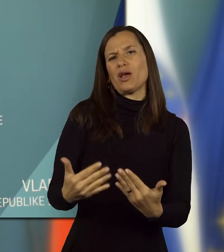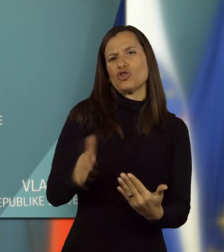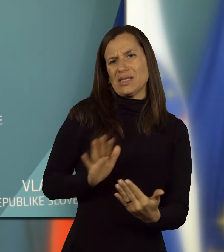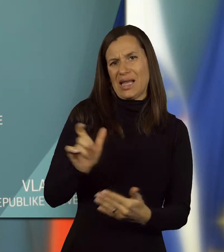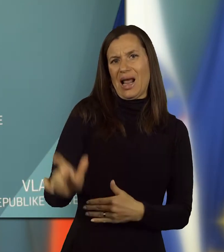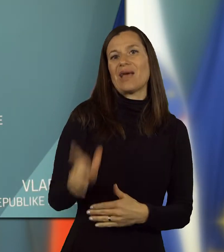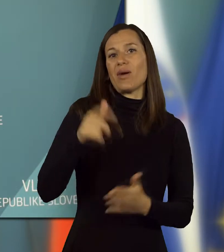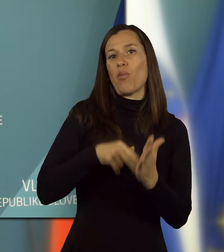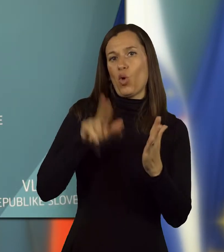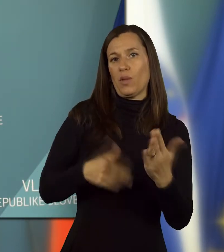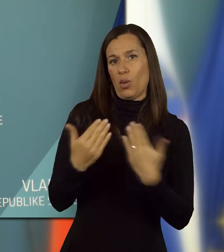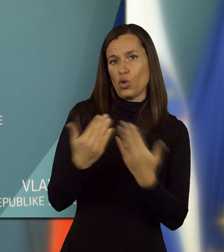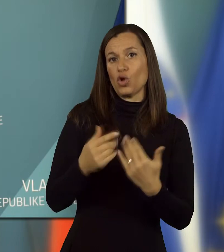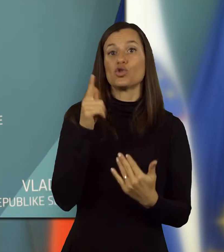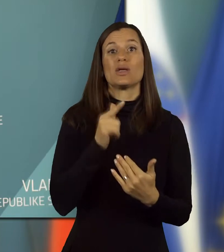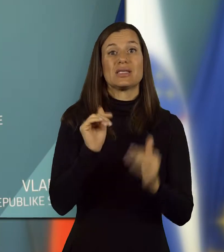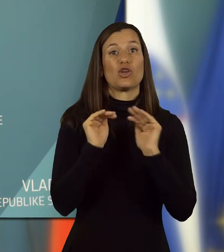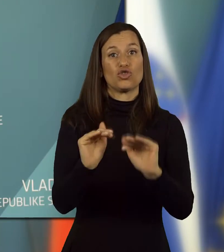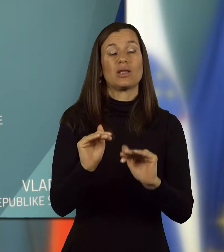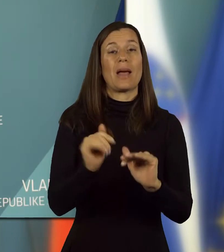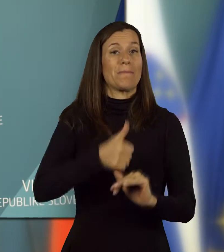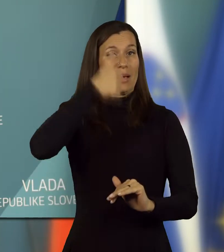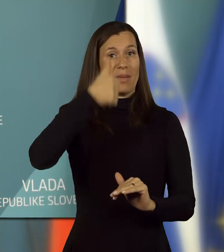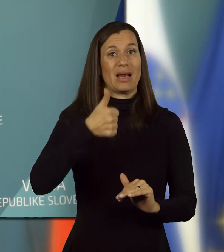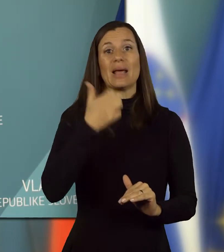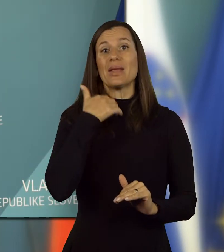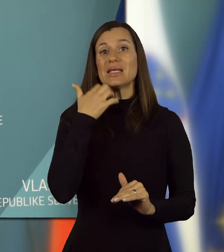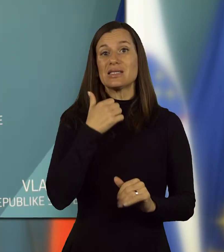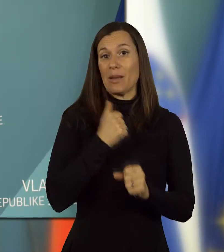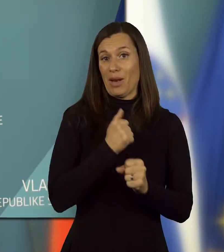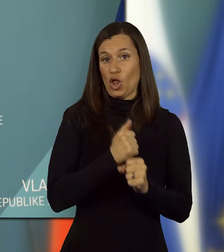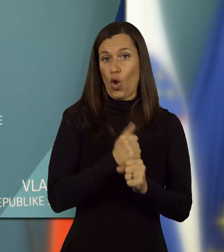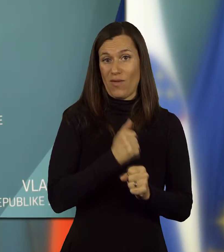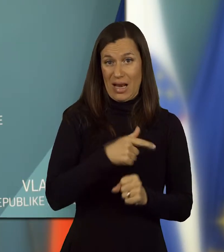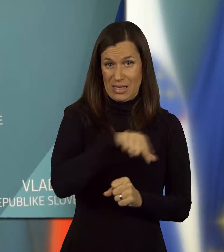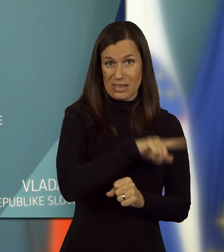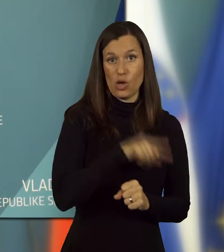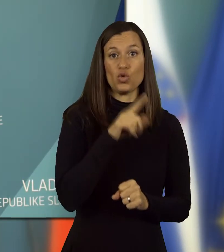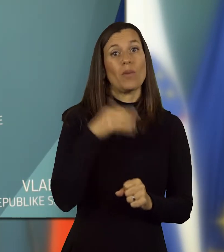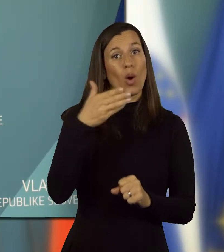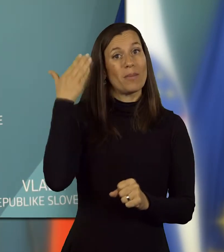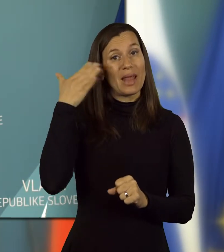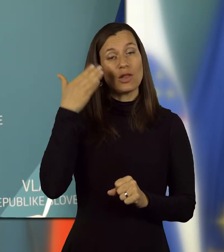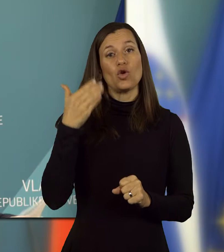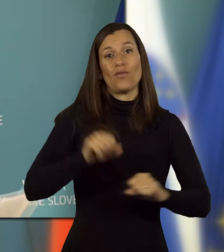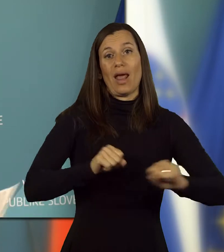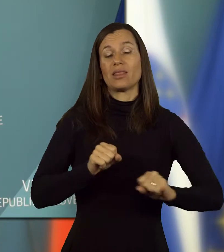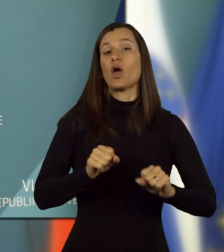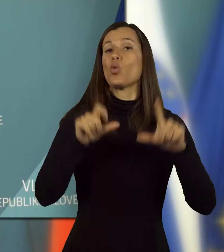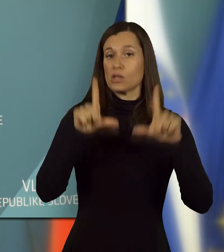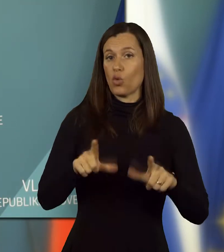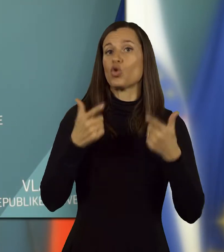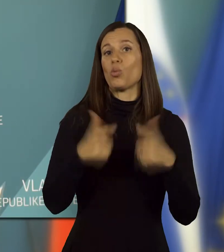stranke v pogodbenem odnosu, ter zaščito primarnih kmetijskih predelovalcev, kar je pomenjil vlade ustavno